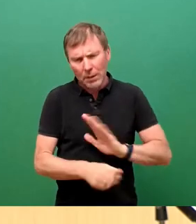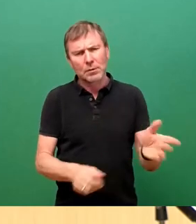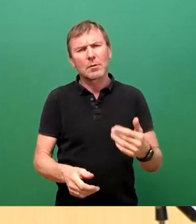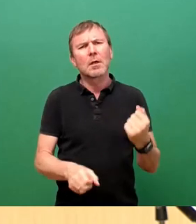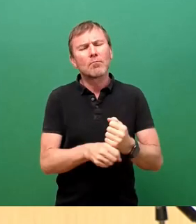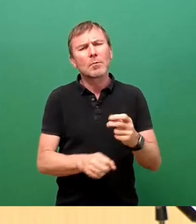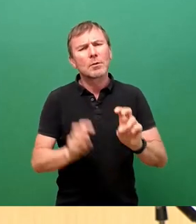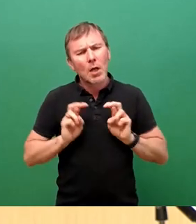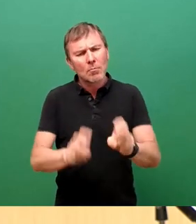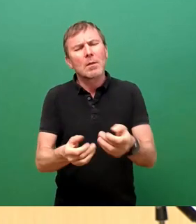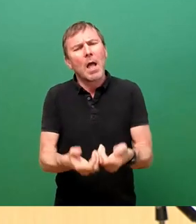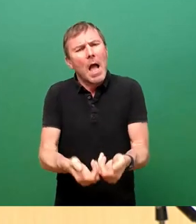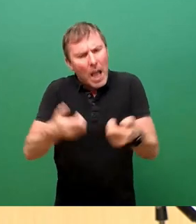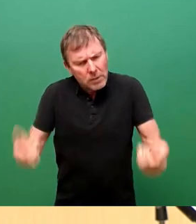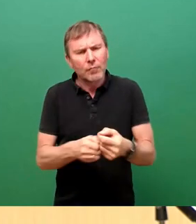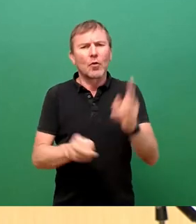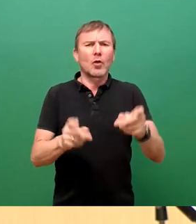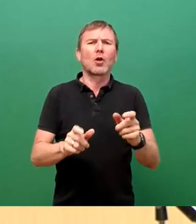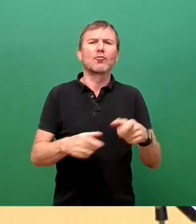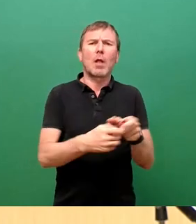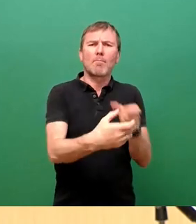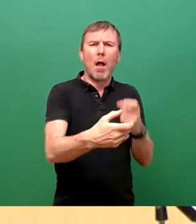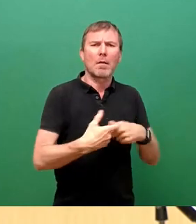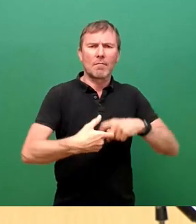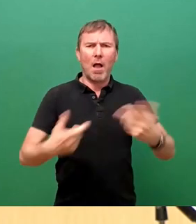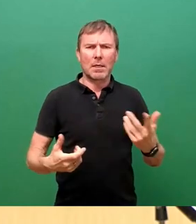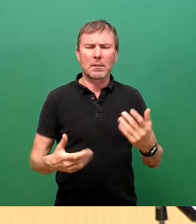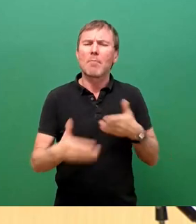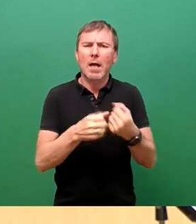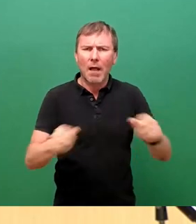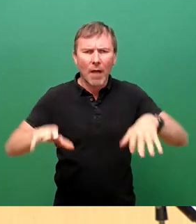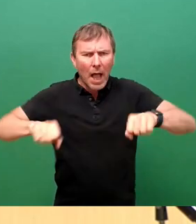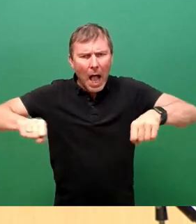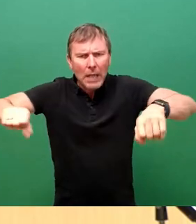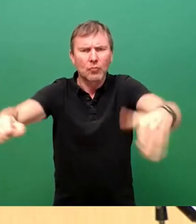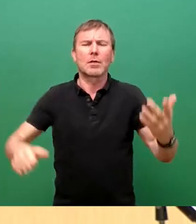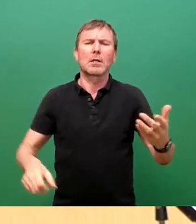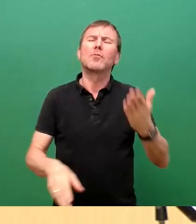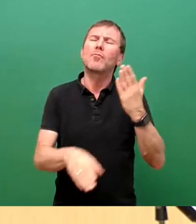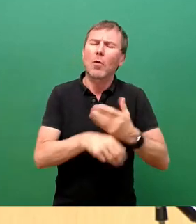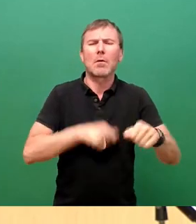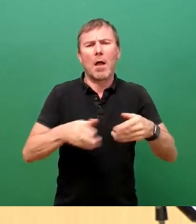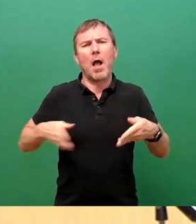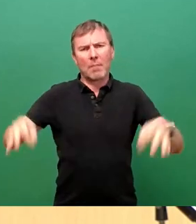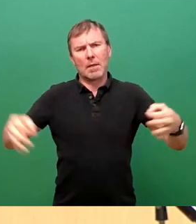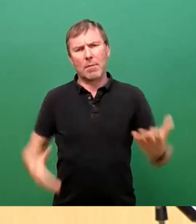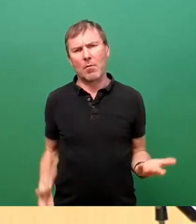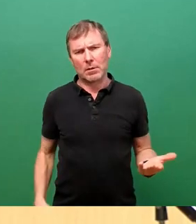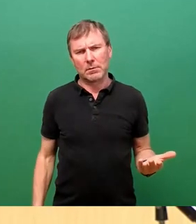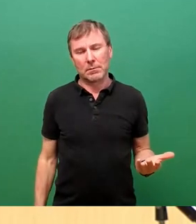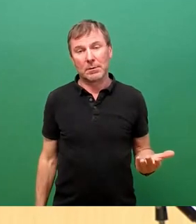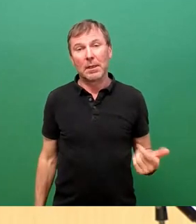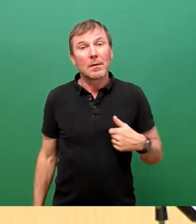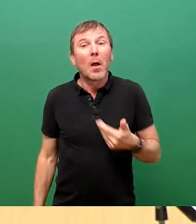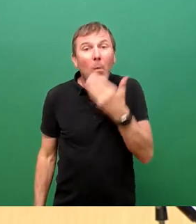auseinanderrücken, wir brauchen barrierefreie Haltestellen und wir brauchen ordentliche Radverkehrsanlagen. Was wir nicht haben, ist